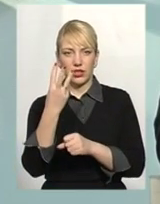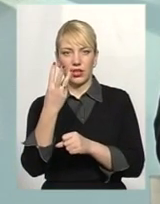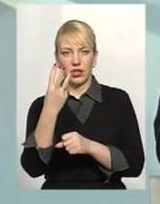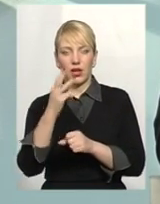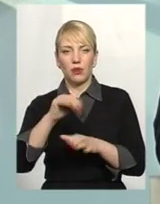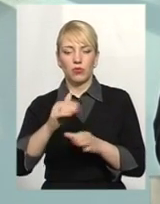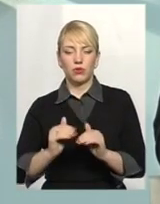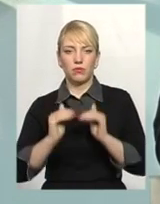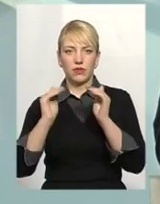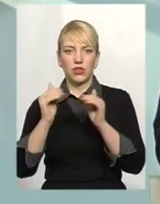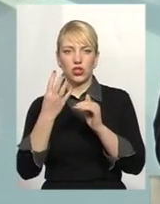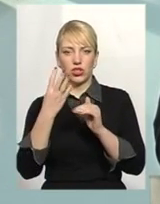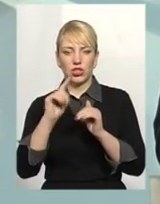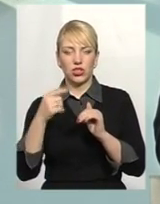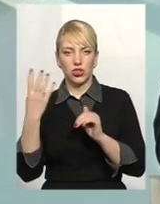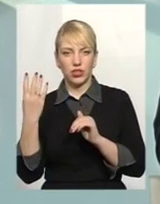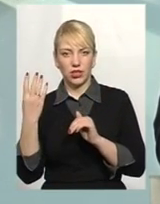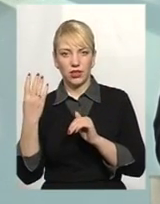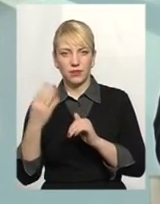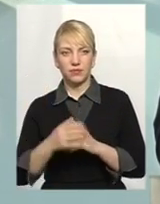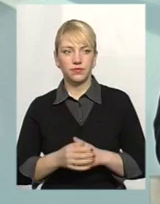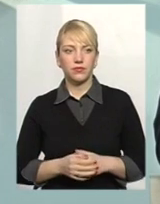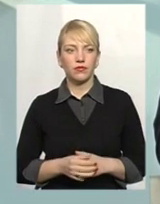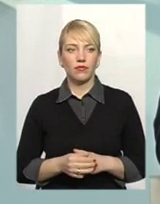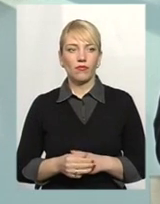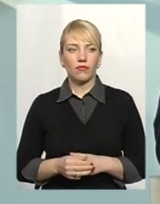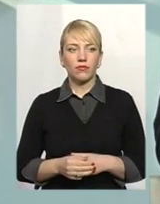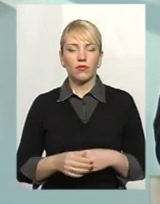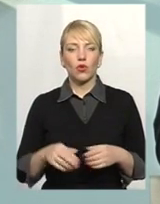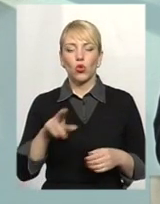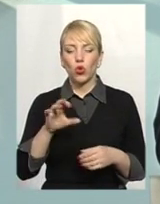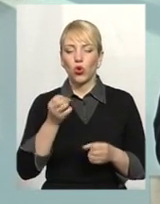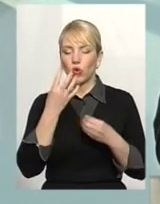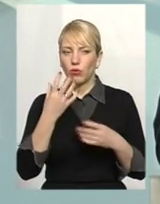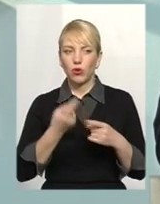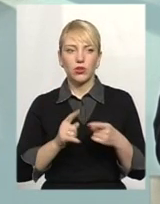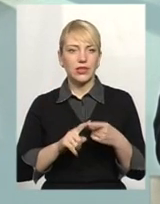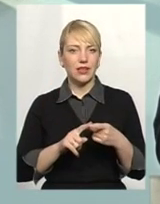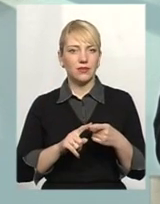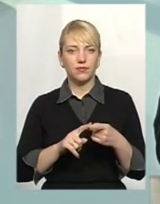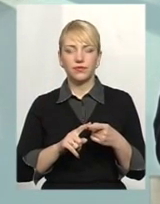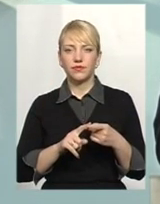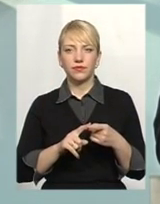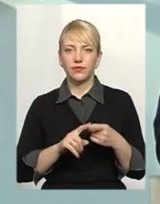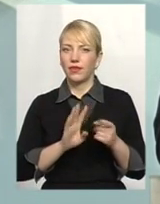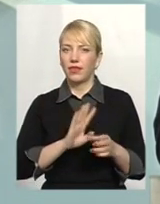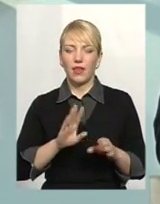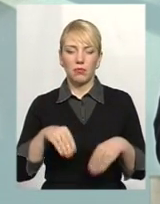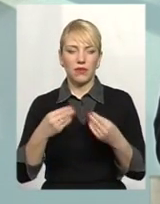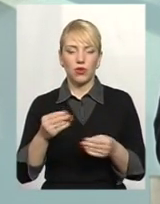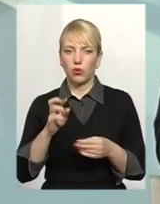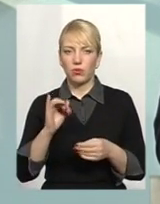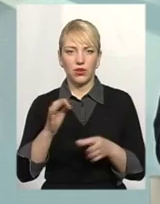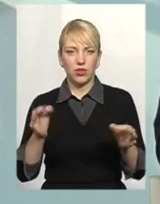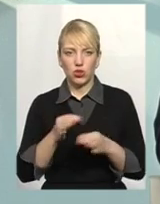потім підвищили до 4,4. Ну, до доброго це явно не привело ні до чого,